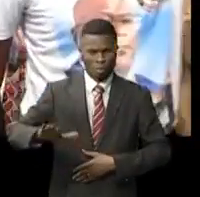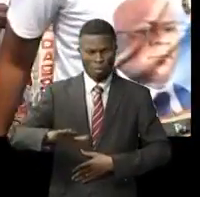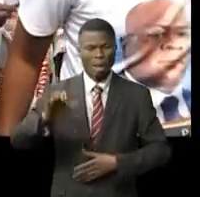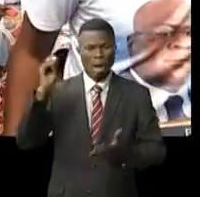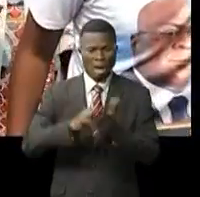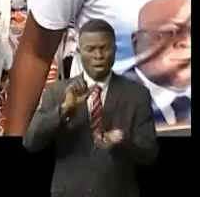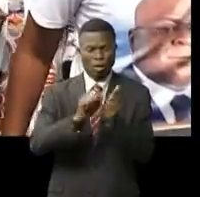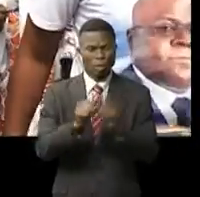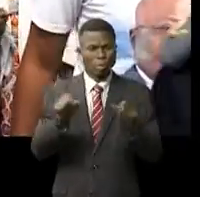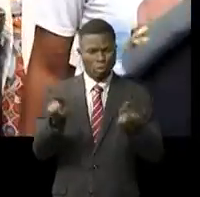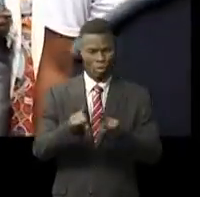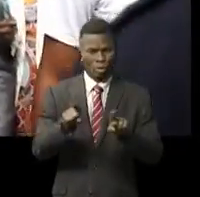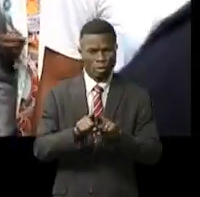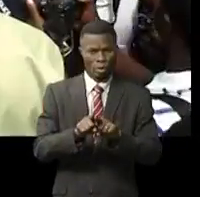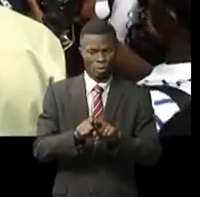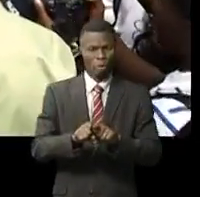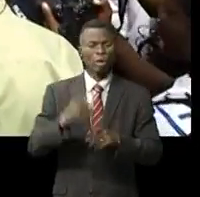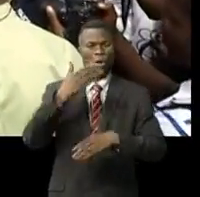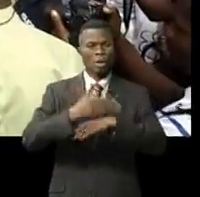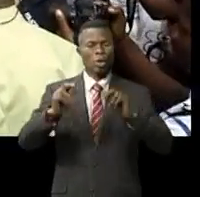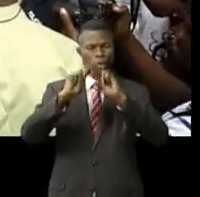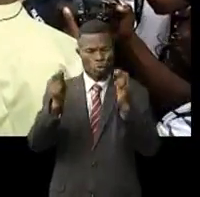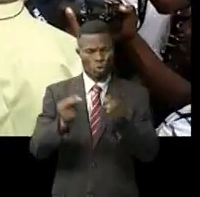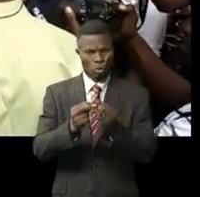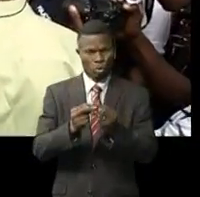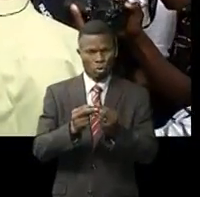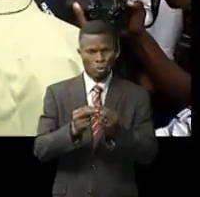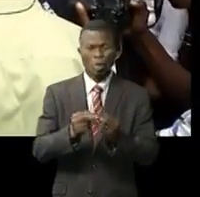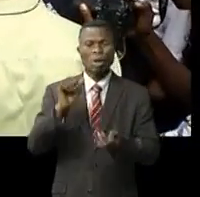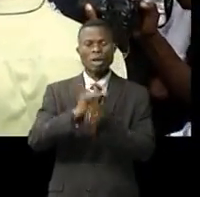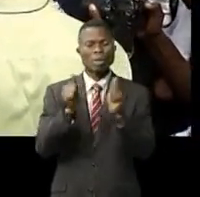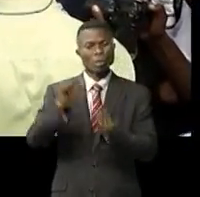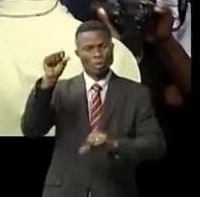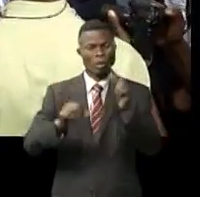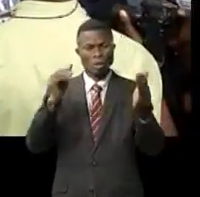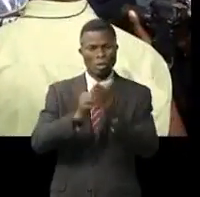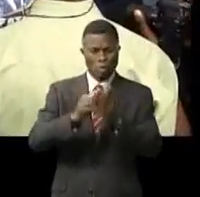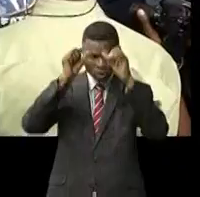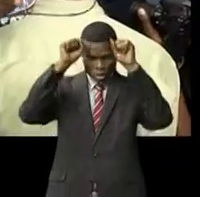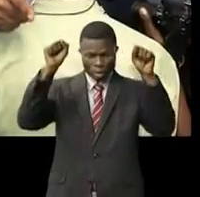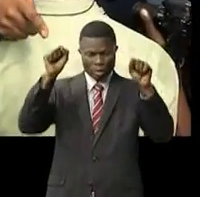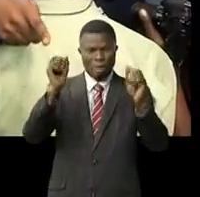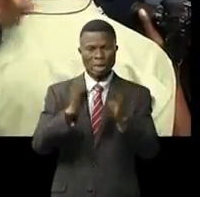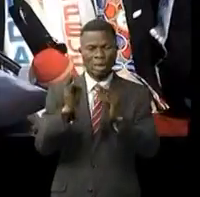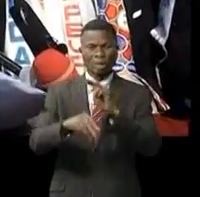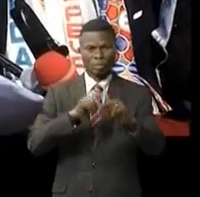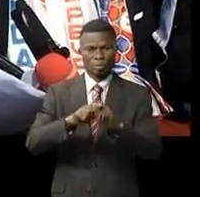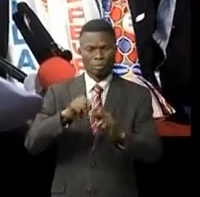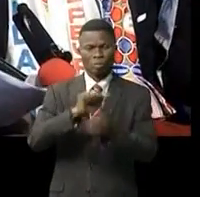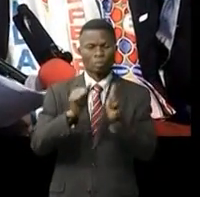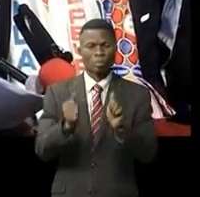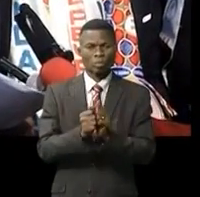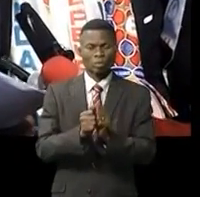sujet d'intérêt commun c'est ce concept structure qualifie des fameuses motions contre le président de l'Assemblée Nationale. Concernant la